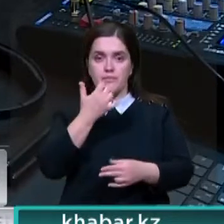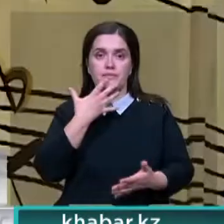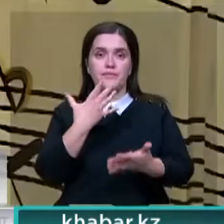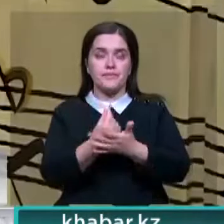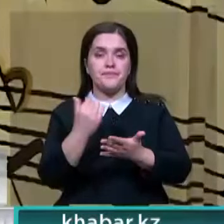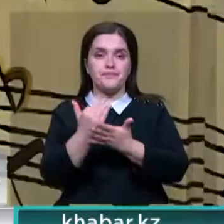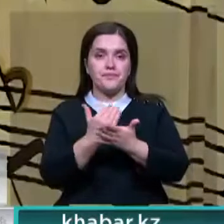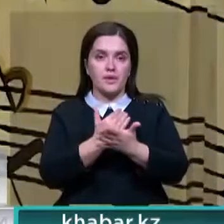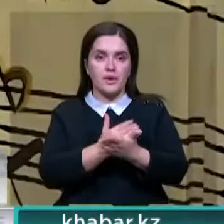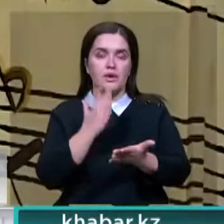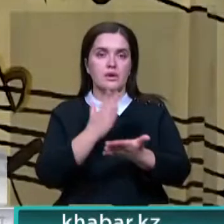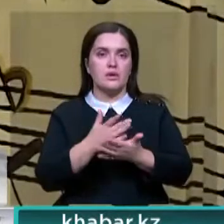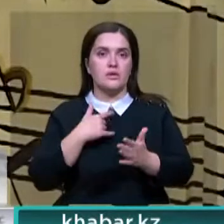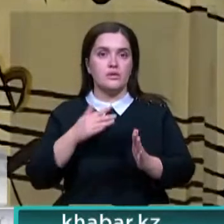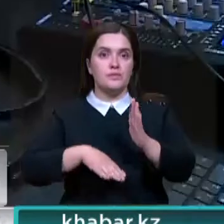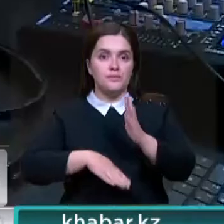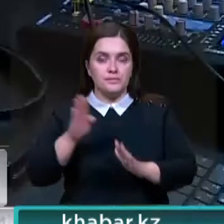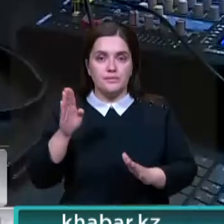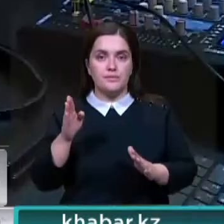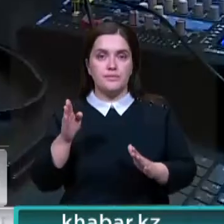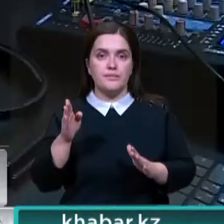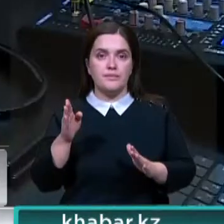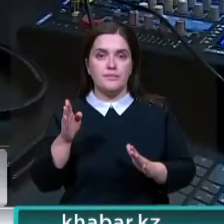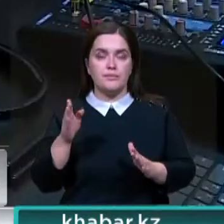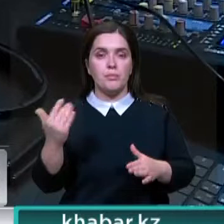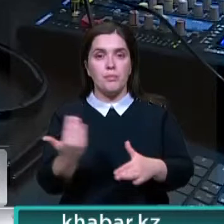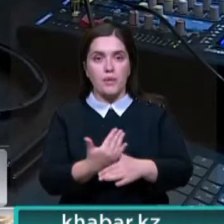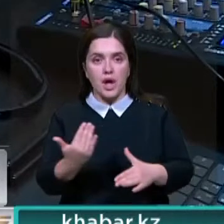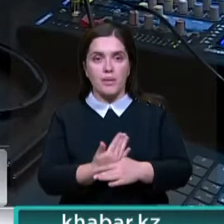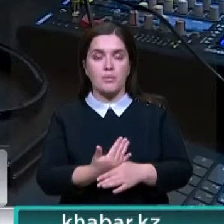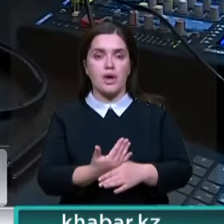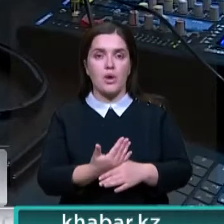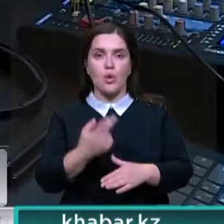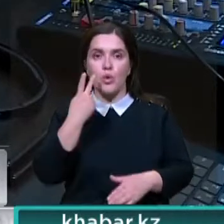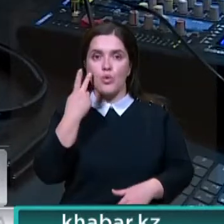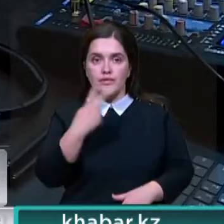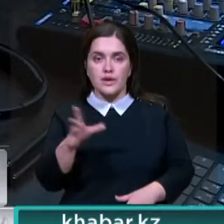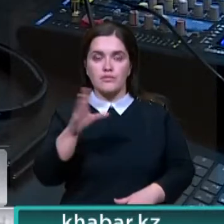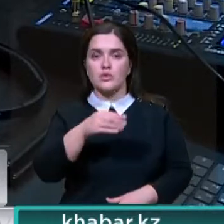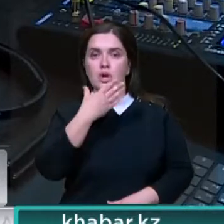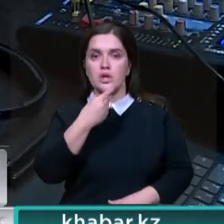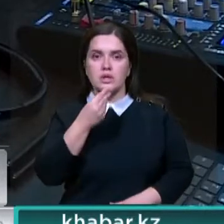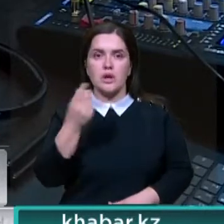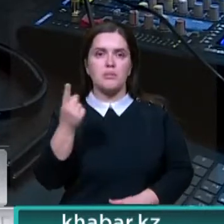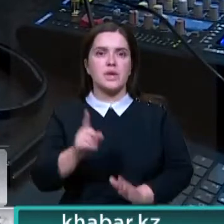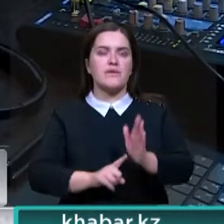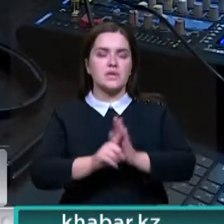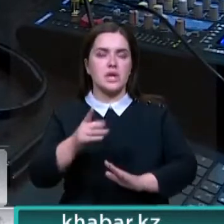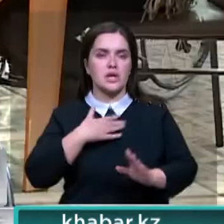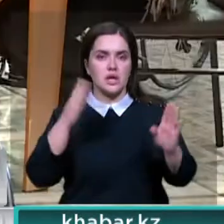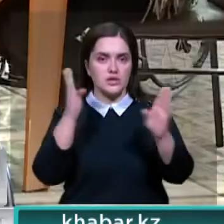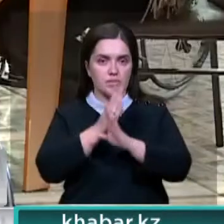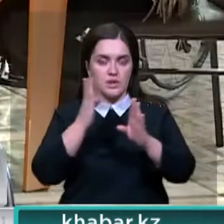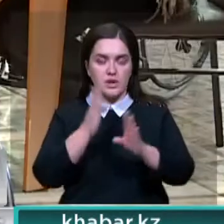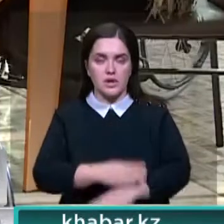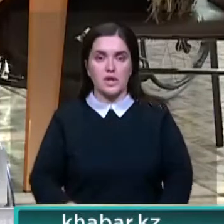сказать, раздвигаю горизонты, открываю непознанное, помогаю слушателю увидеть всю красоту и первозданность нашей природы.